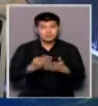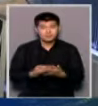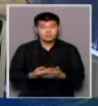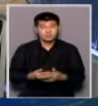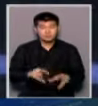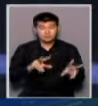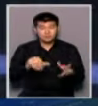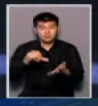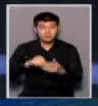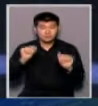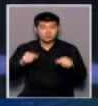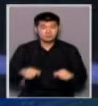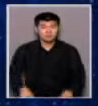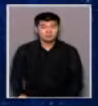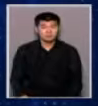бақсынап көріңіз.